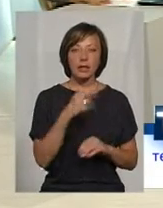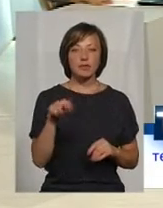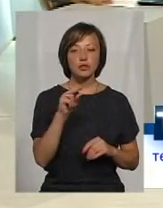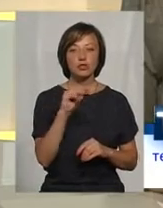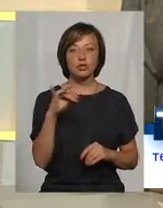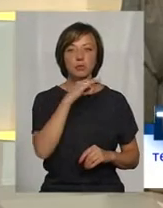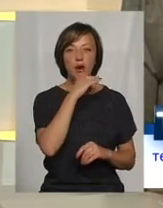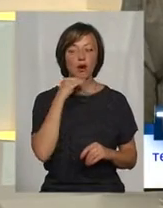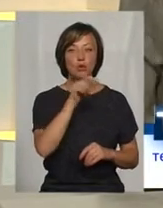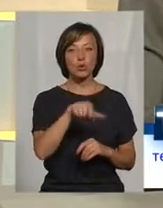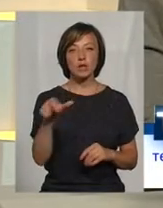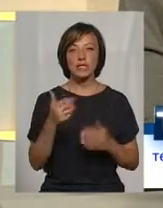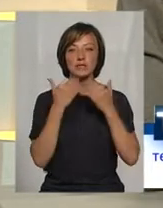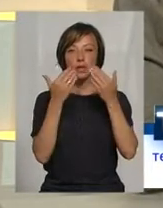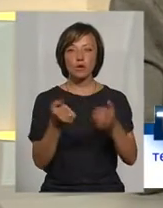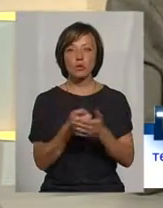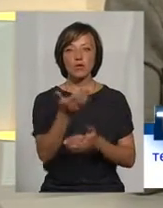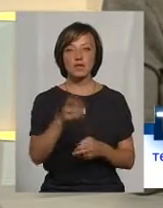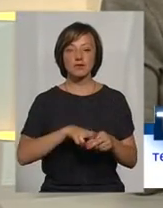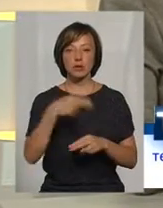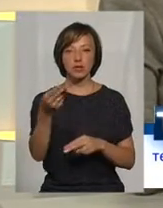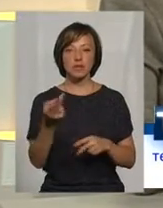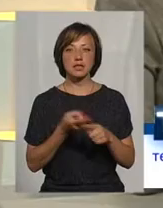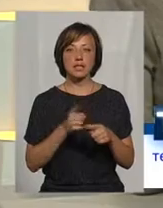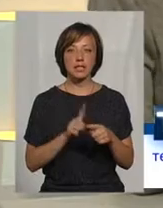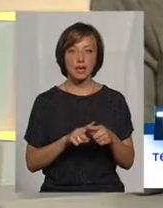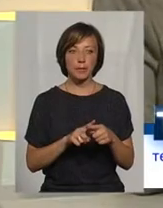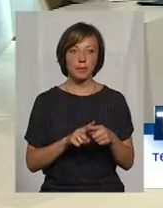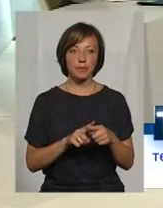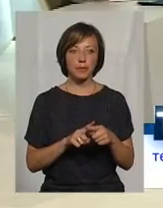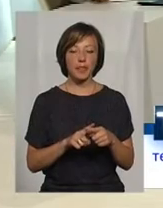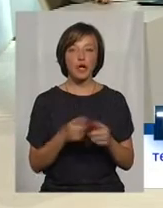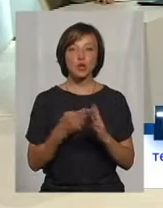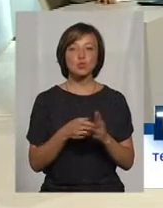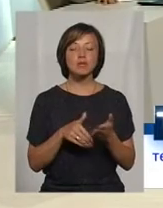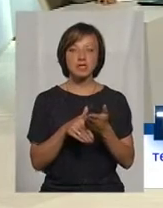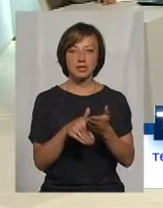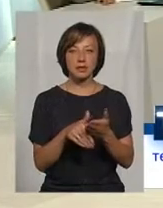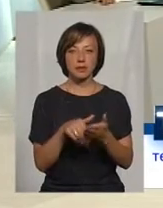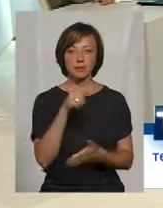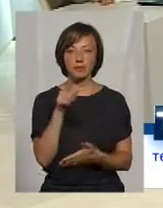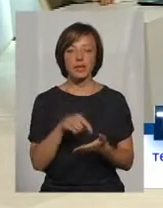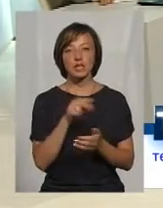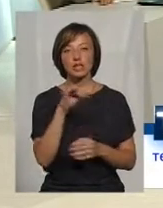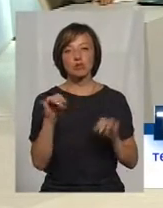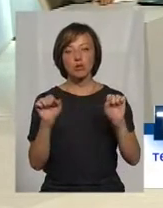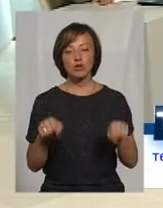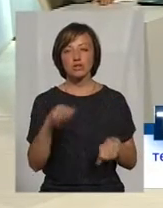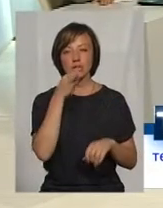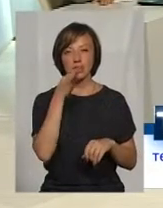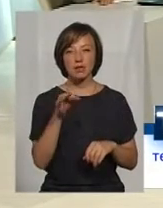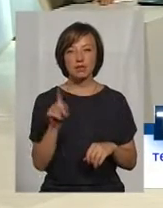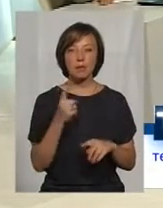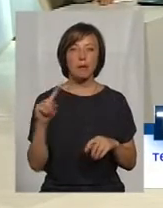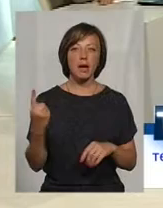багато людей згалом звертаються до вас за відшкодуванням монетизованої субсидії. Чи можемо сказати, сказав, це